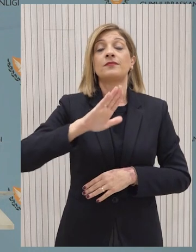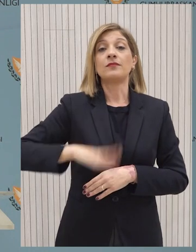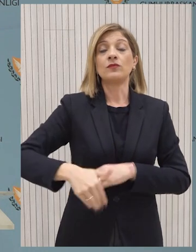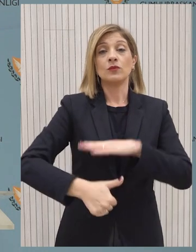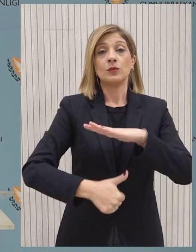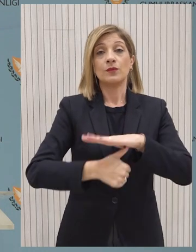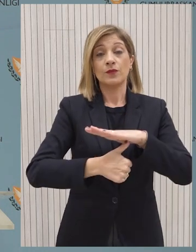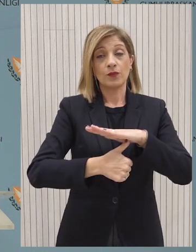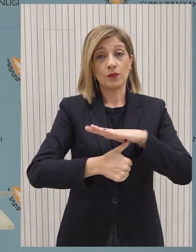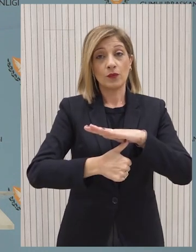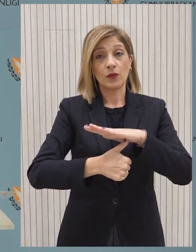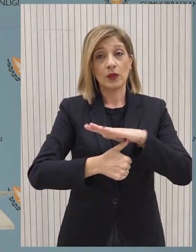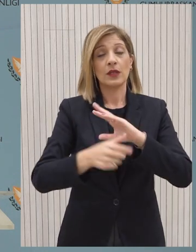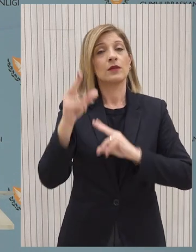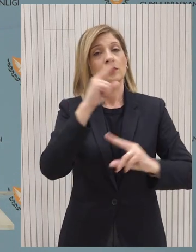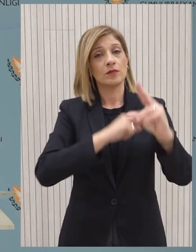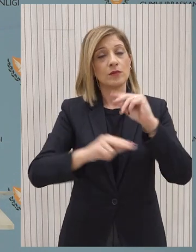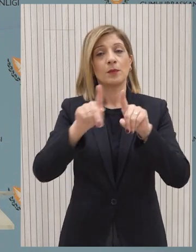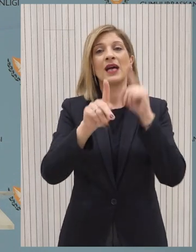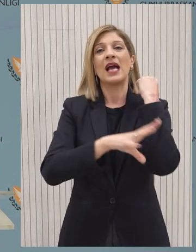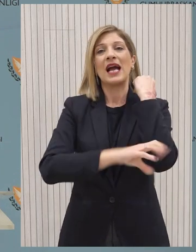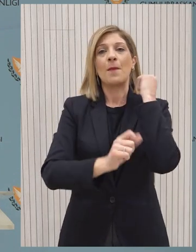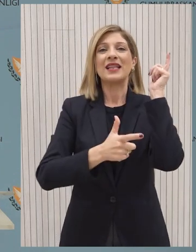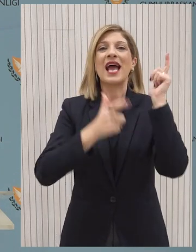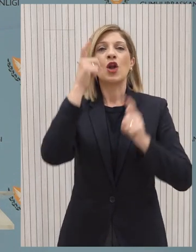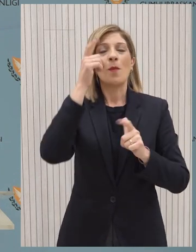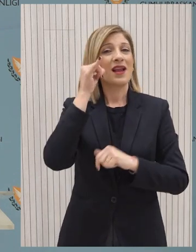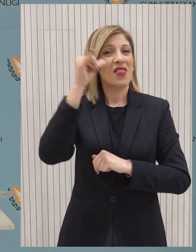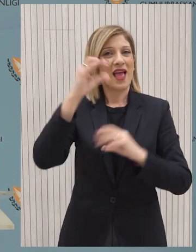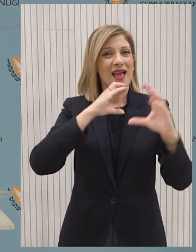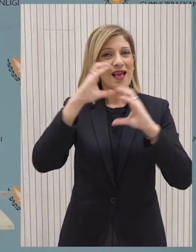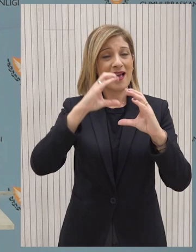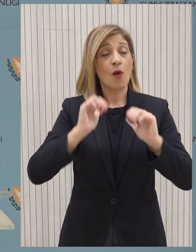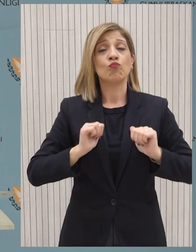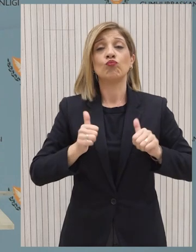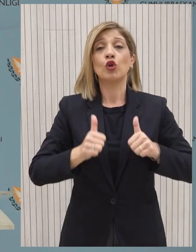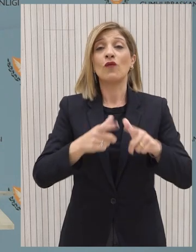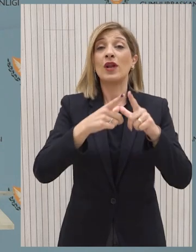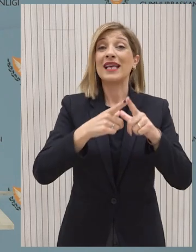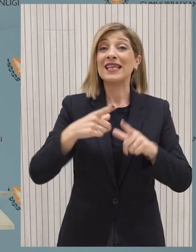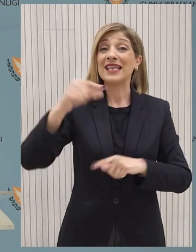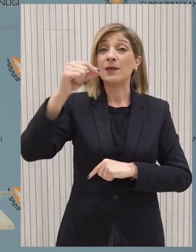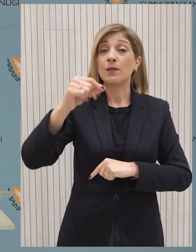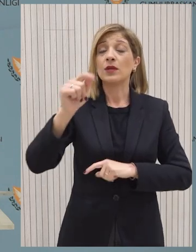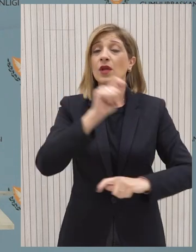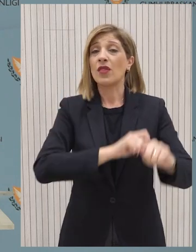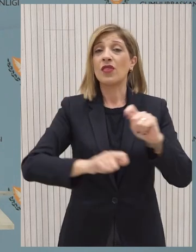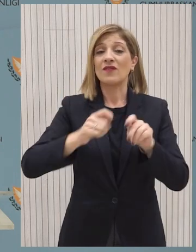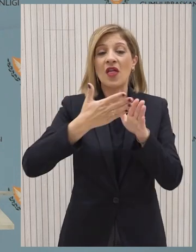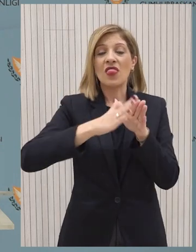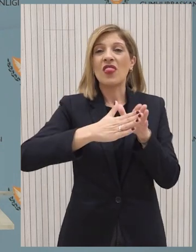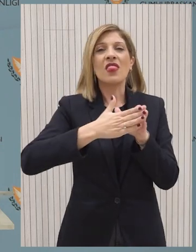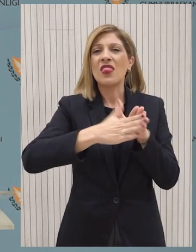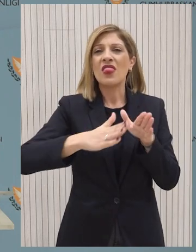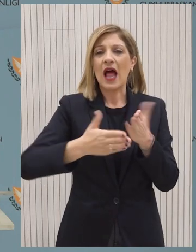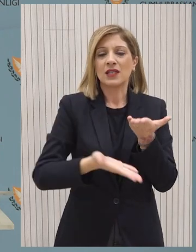ο Πρόεδρος της Δημοκρατίας θα συζητήσει με τον Γενικό Γραμματέα των ΗΕ την πρωτοβουλία της Κυπριακής Δημοκρατίας για τη δημιουργία ενός θαλάσσιου